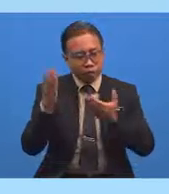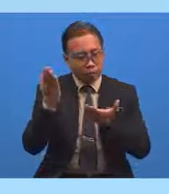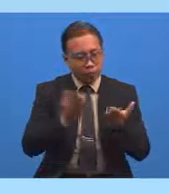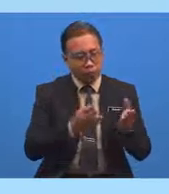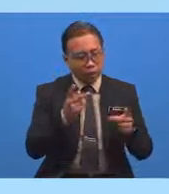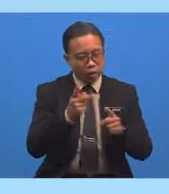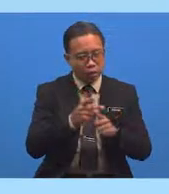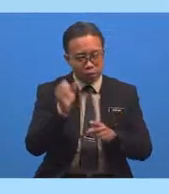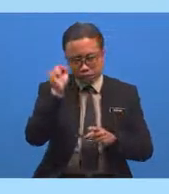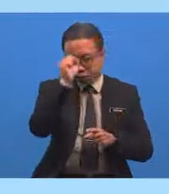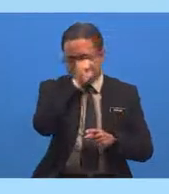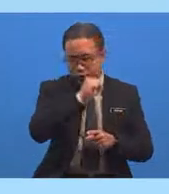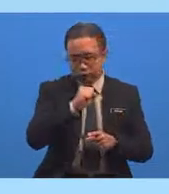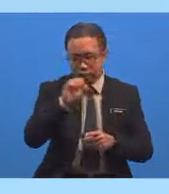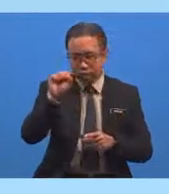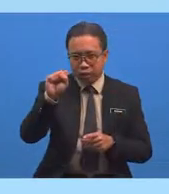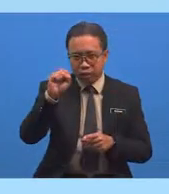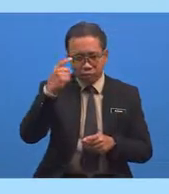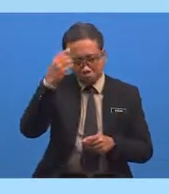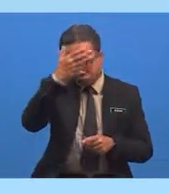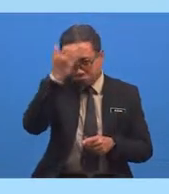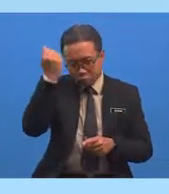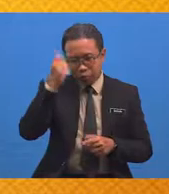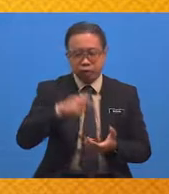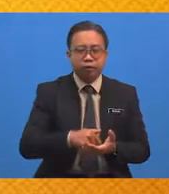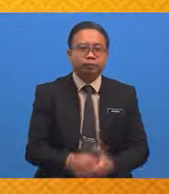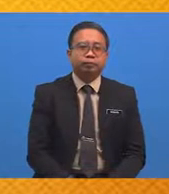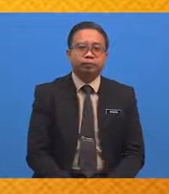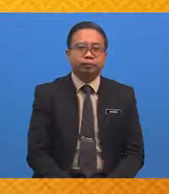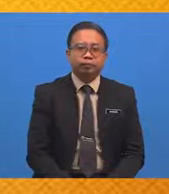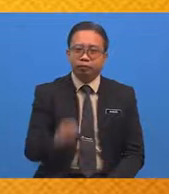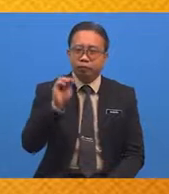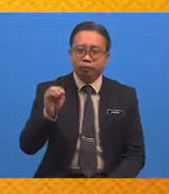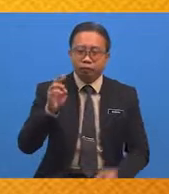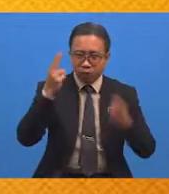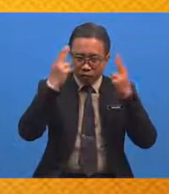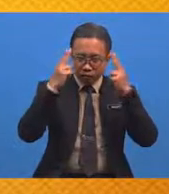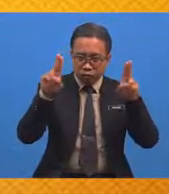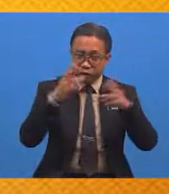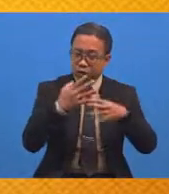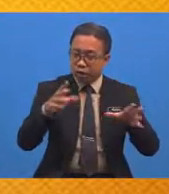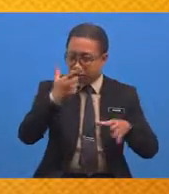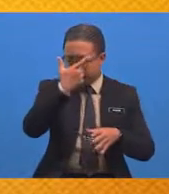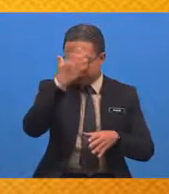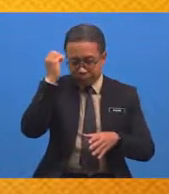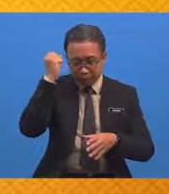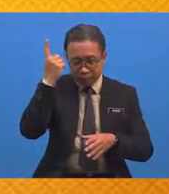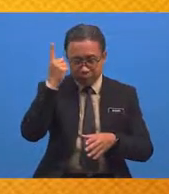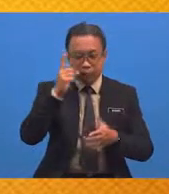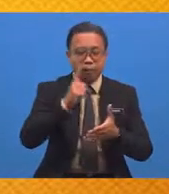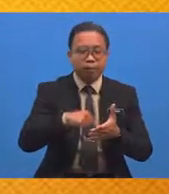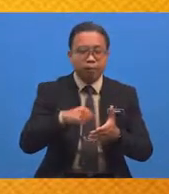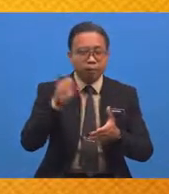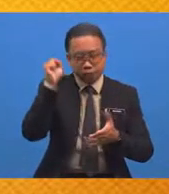Kepada Sifat Nyanyu Ini Murid Murid Ustaz Dah Fahamkan Apa